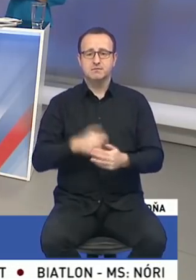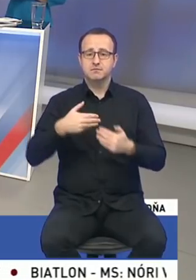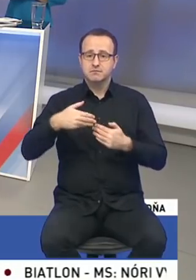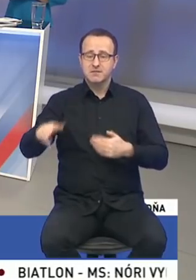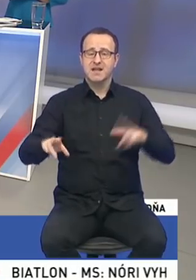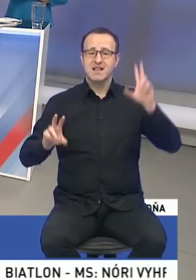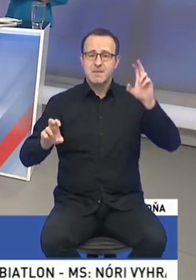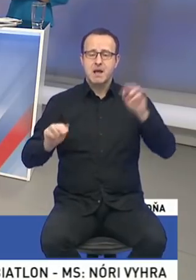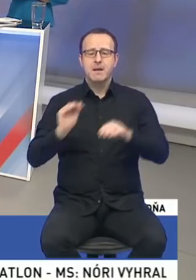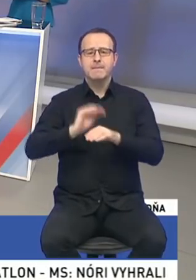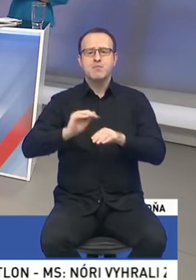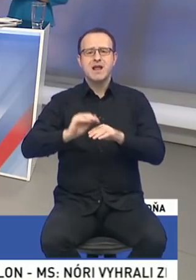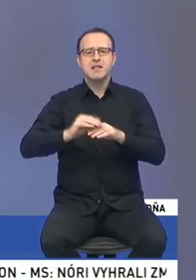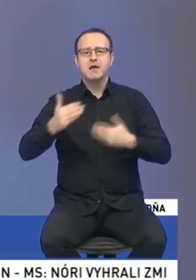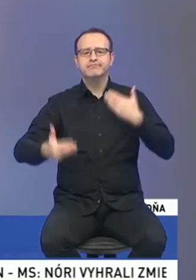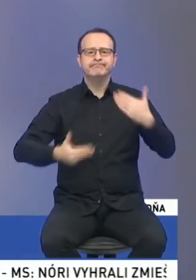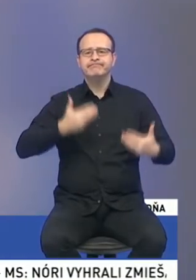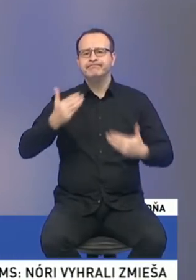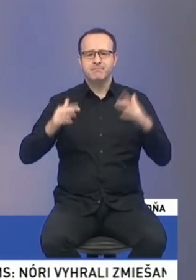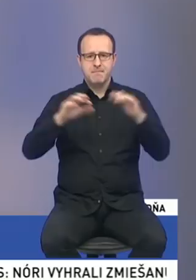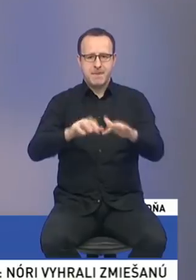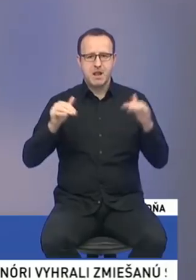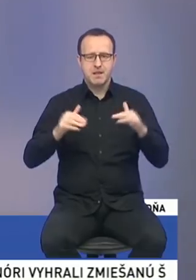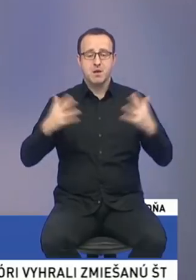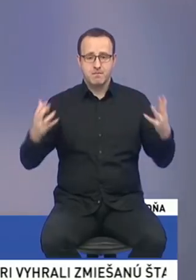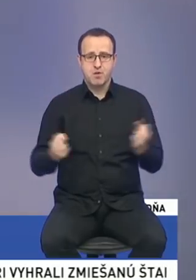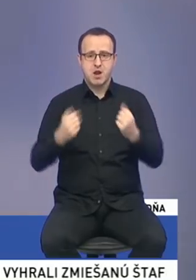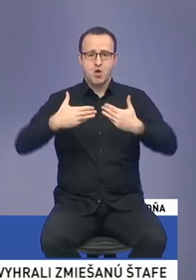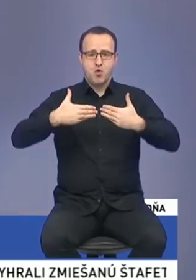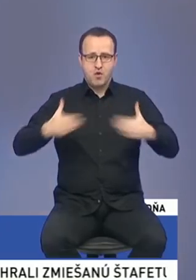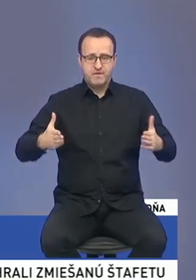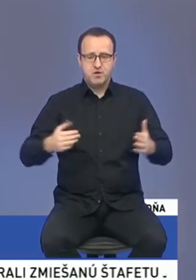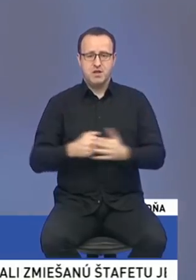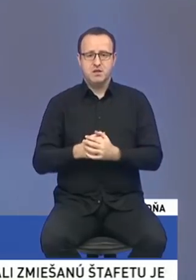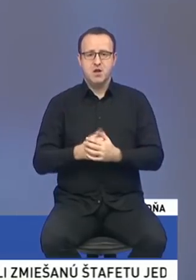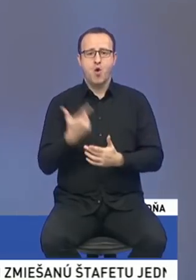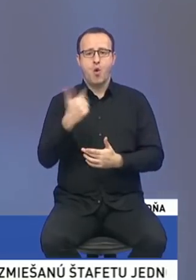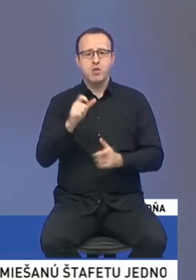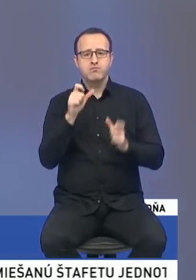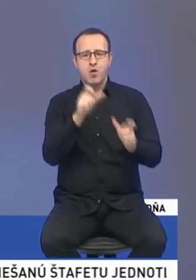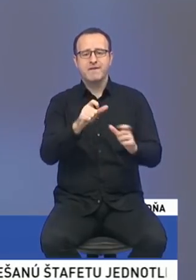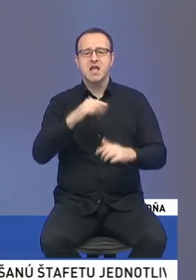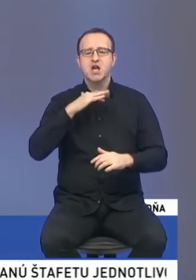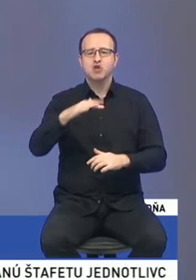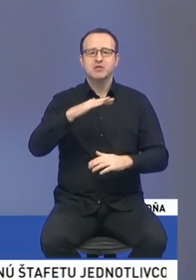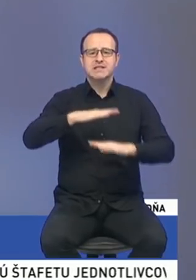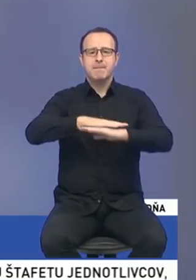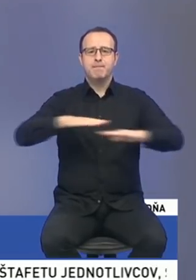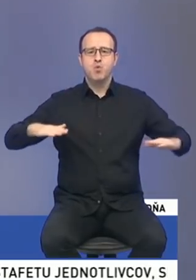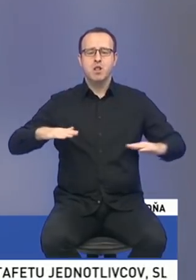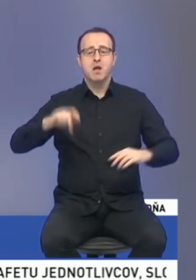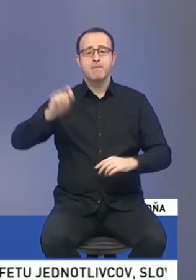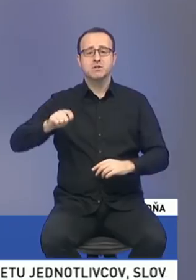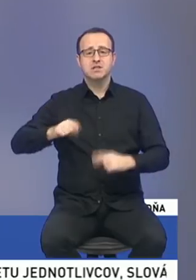téma mimoriadna schôdza. Nakoniec sa ju teda podarilo otvoriť, respektíve podarilo sa odblokovať rečnícky pult a poslanci už môžu